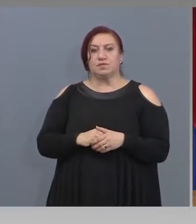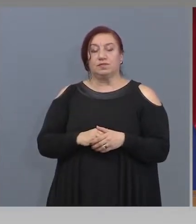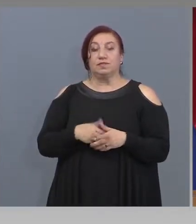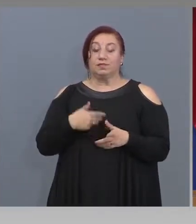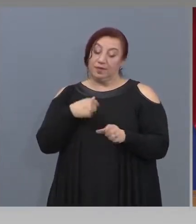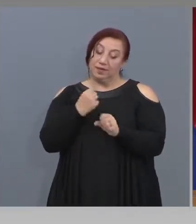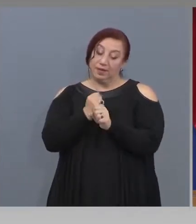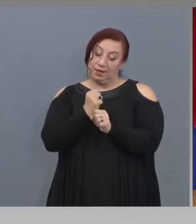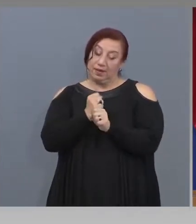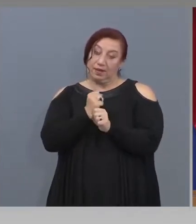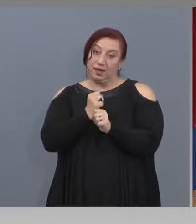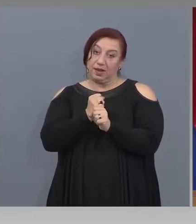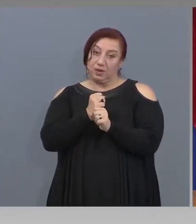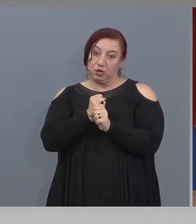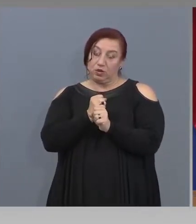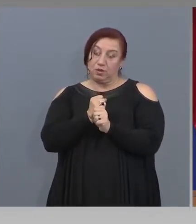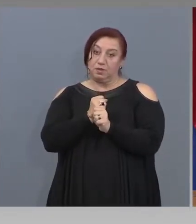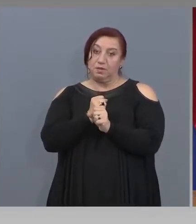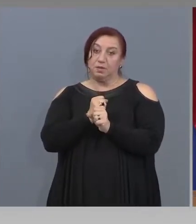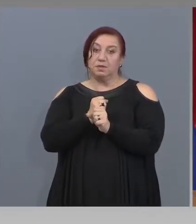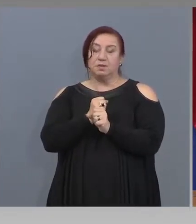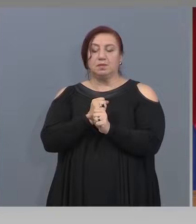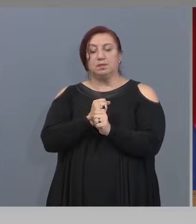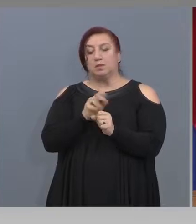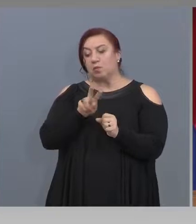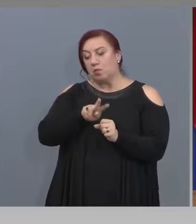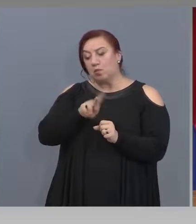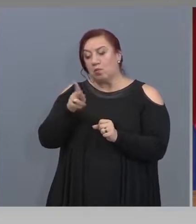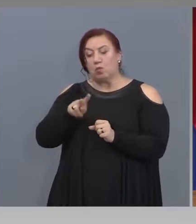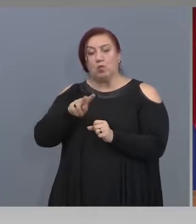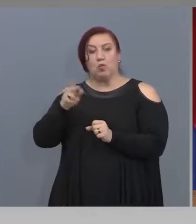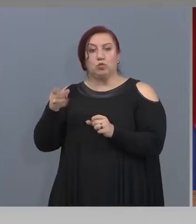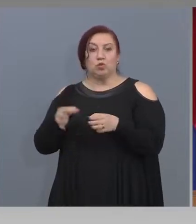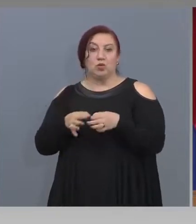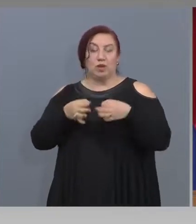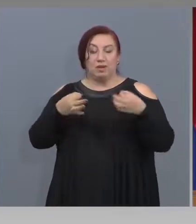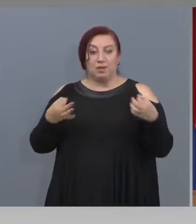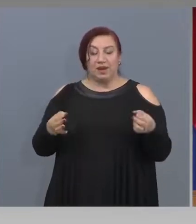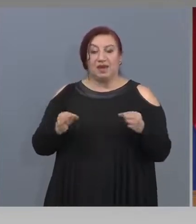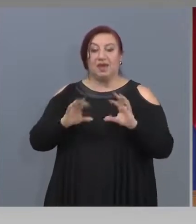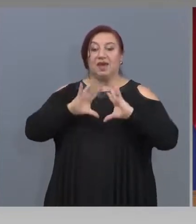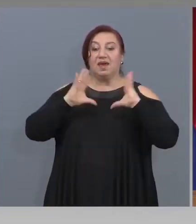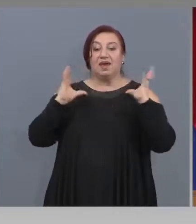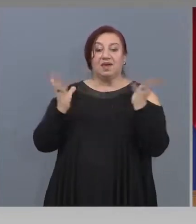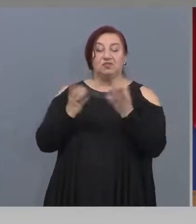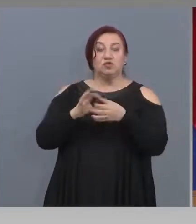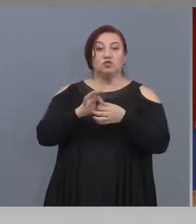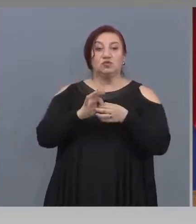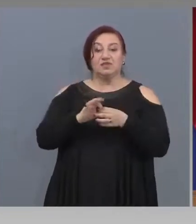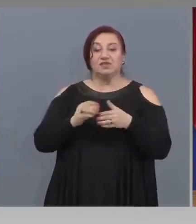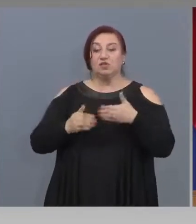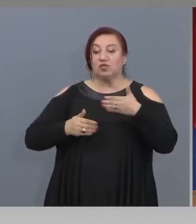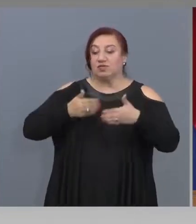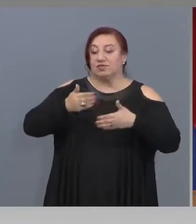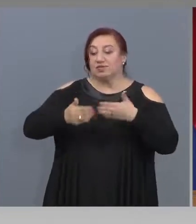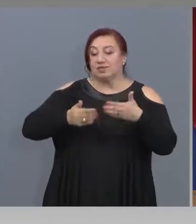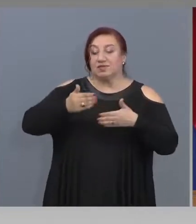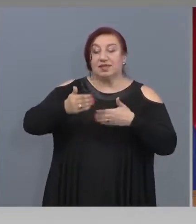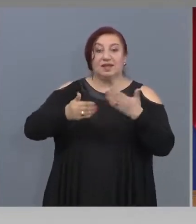Работи се и по други мерки. Всичко зависи все пак и от динамиката на